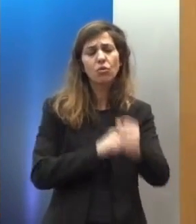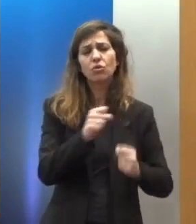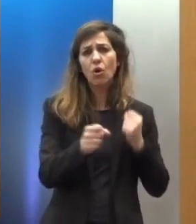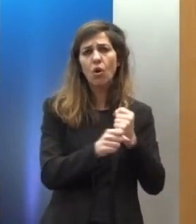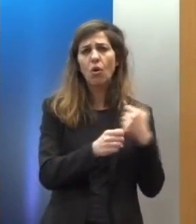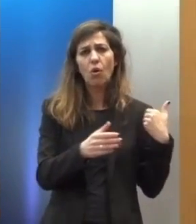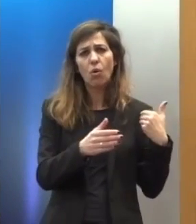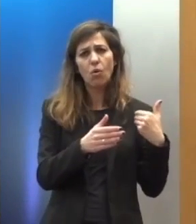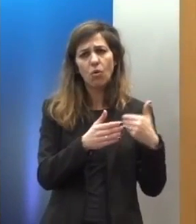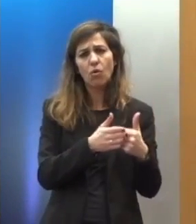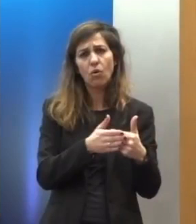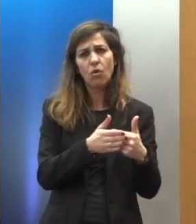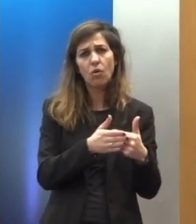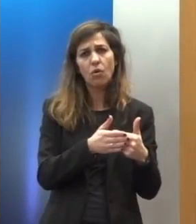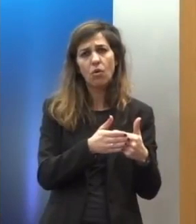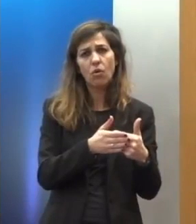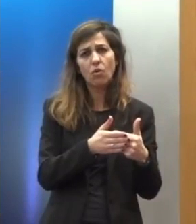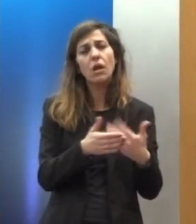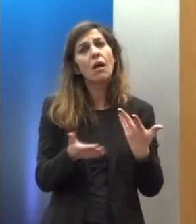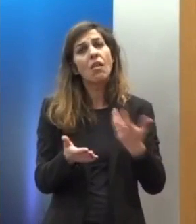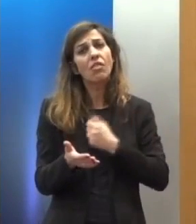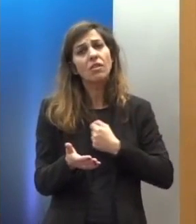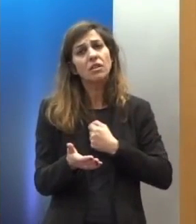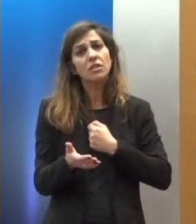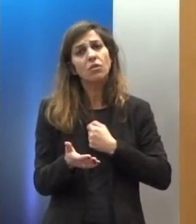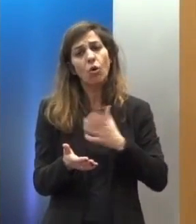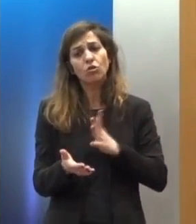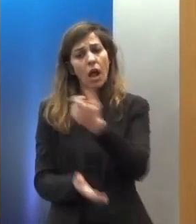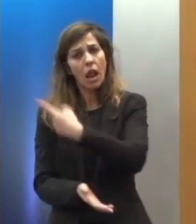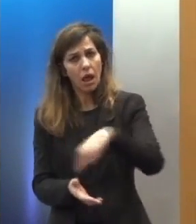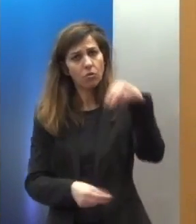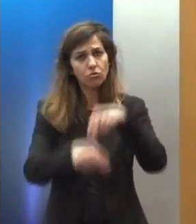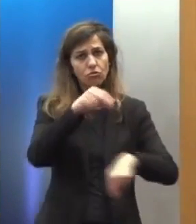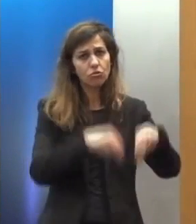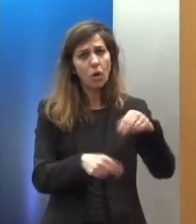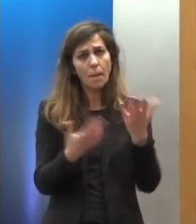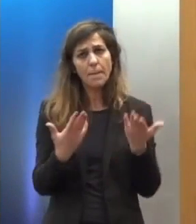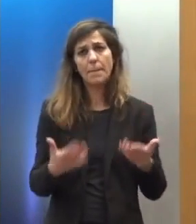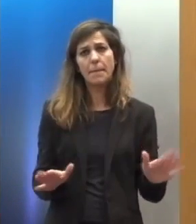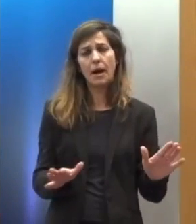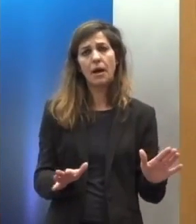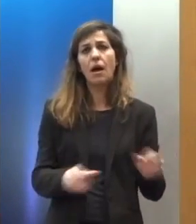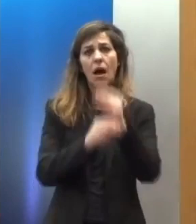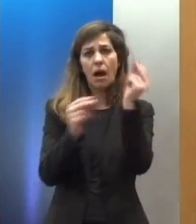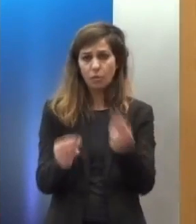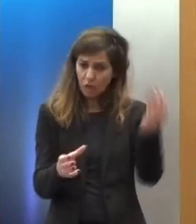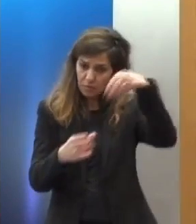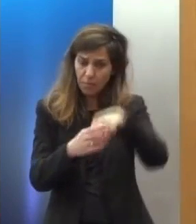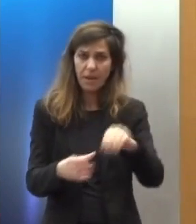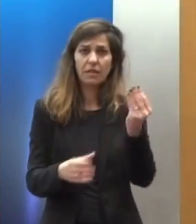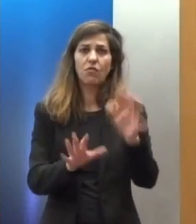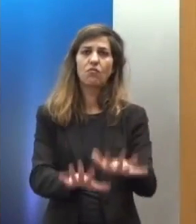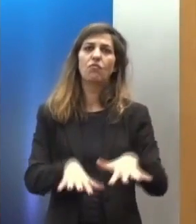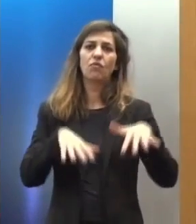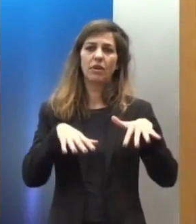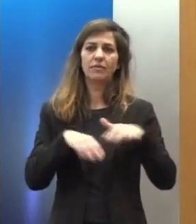μιας μειοψηφικής μεν αλλαλαϊκής συγκατάθεσης και έχουν οδηγήσει το πολιτικό τους αυτό μόρφωμα στα έδρανα της Βουλής.